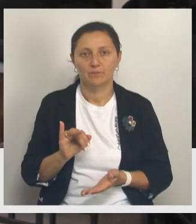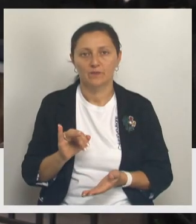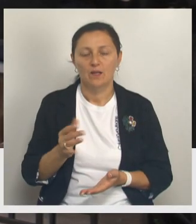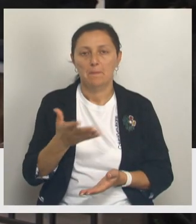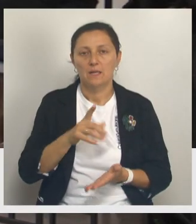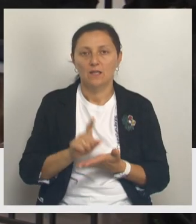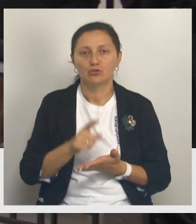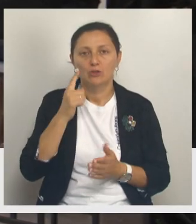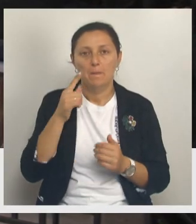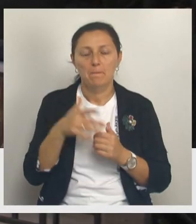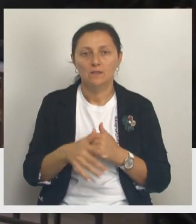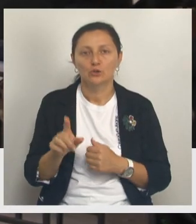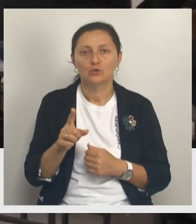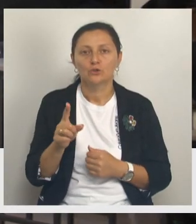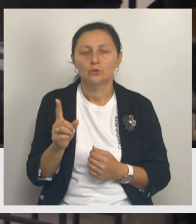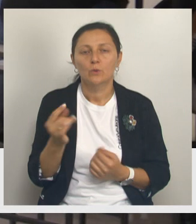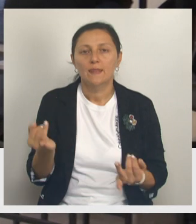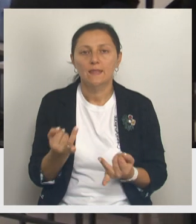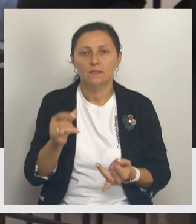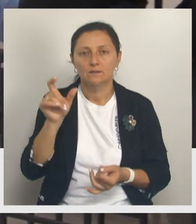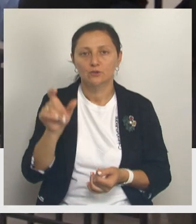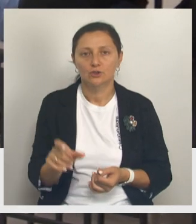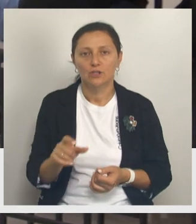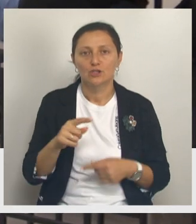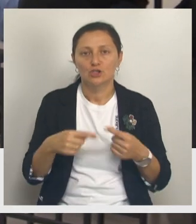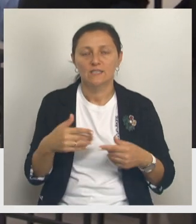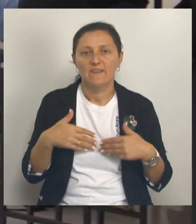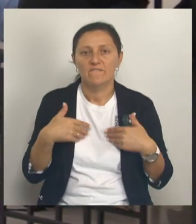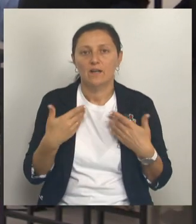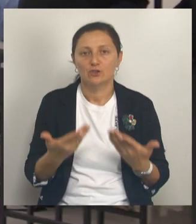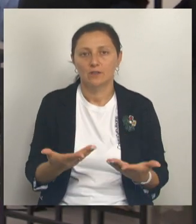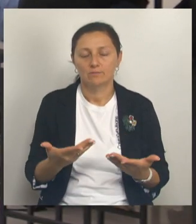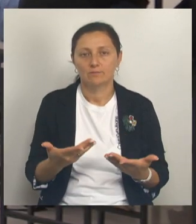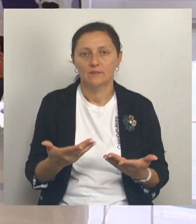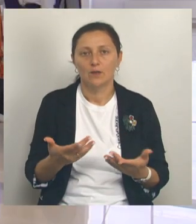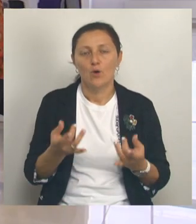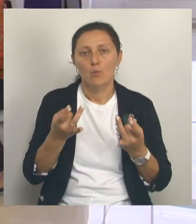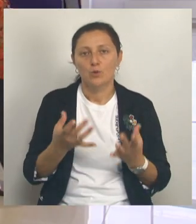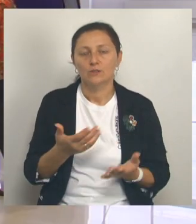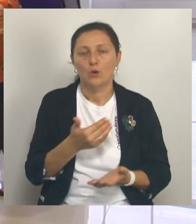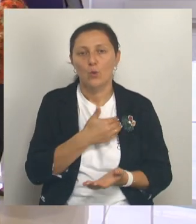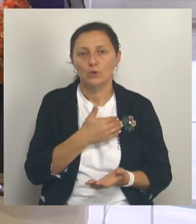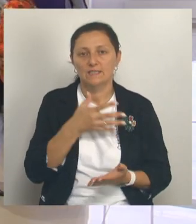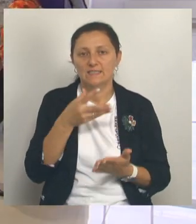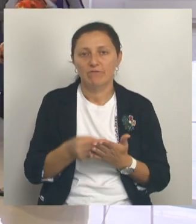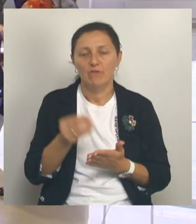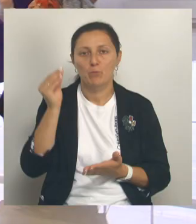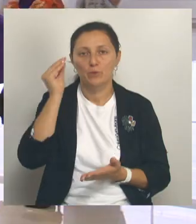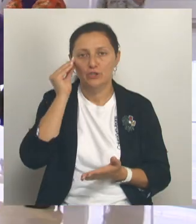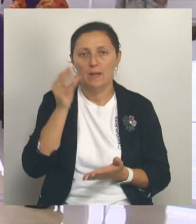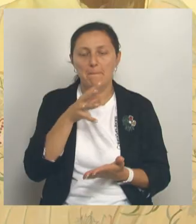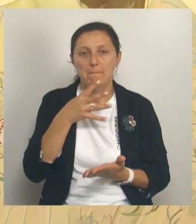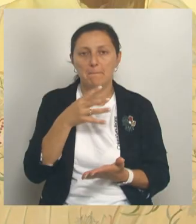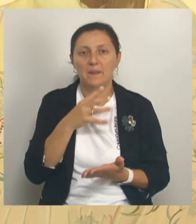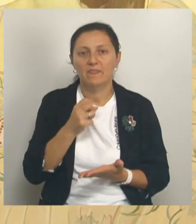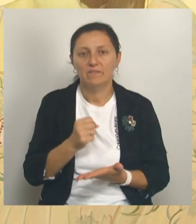что интересует современного человека через выражение его в искусстве. А иногда нам просто хочется своих впечатлений, подтверждения этим